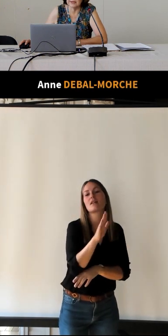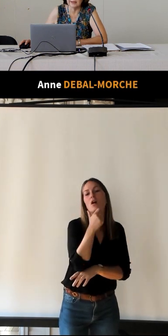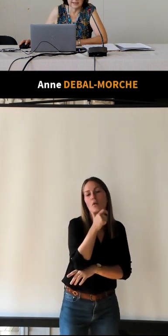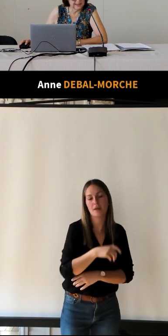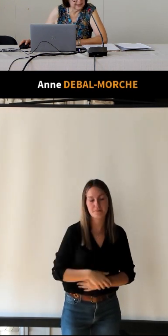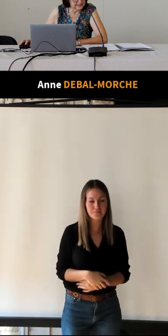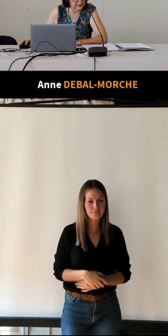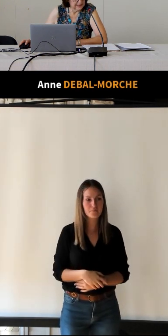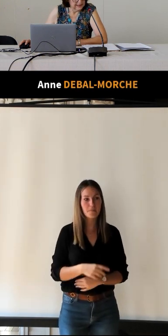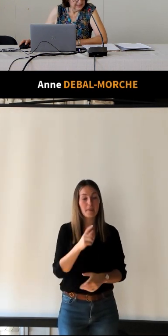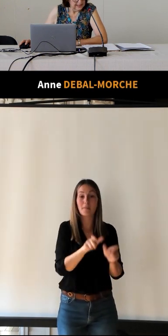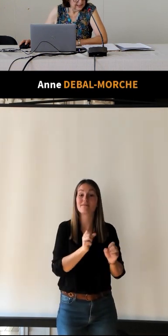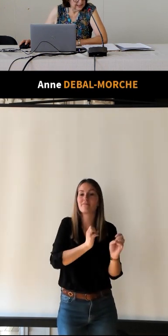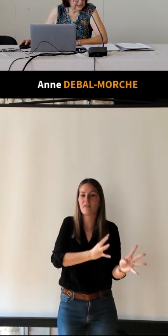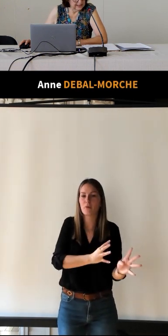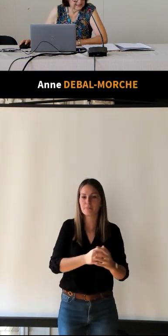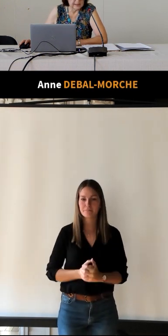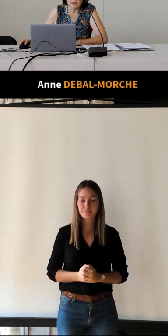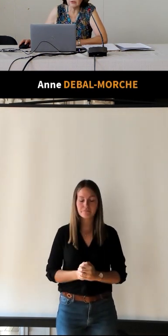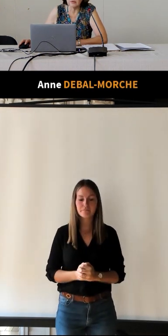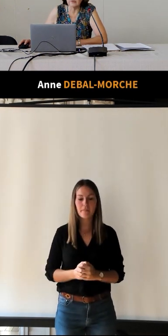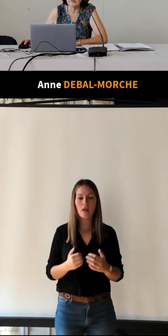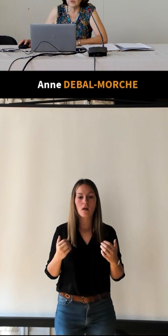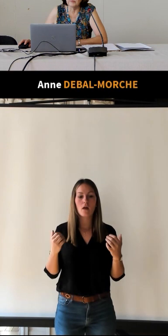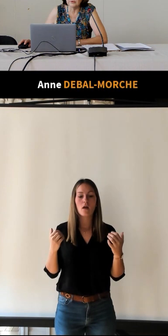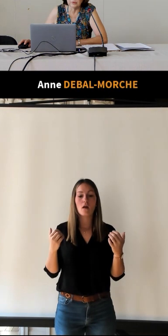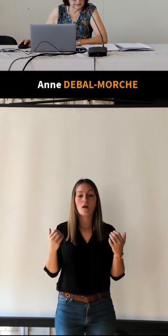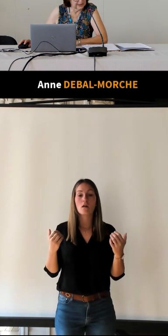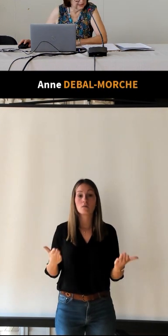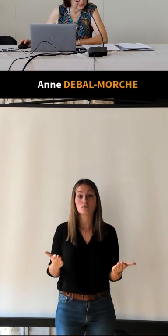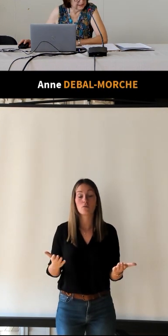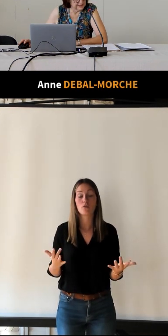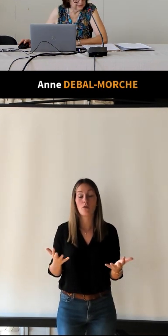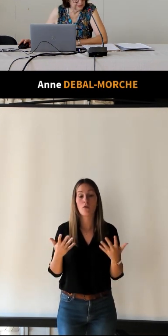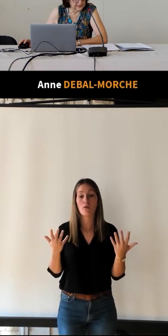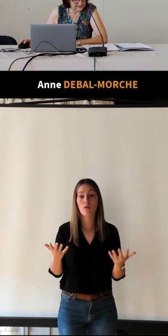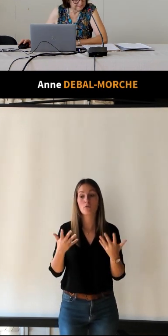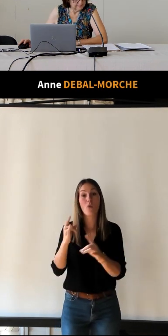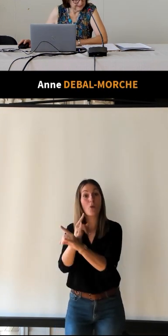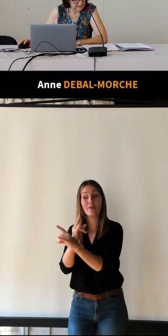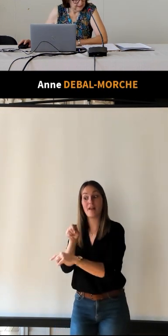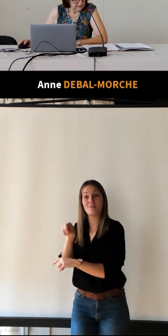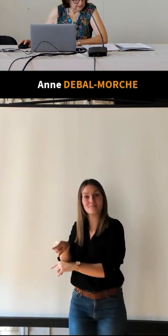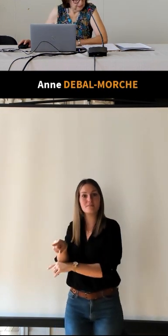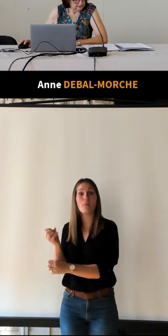des cyclistes. et qu'est-ce que propose donc cet hôtel.